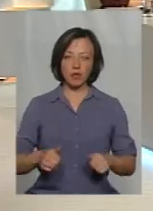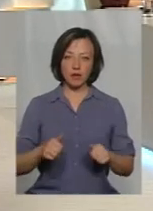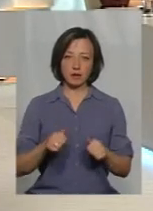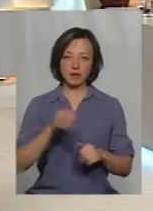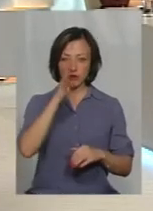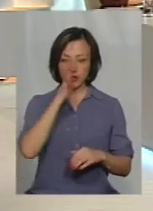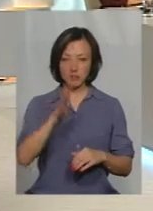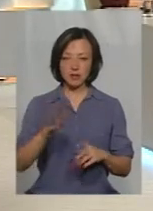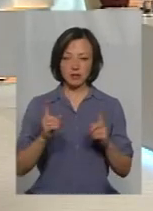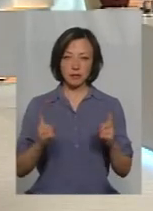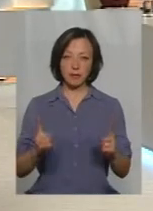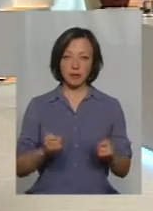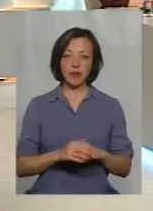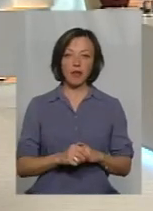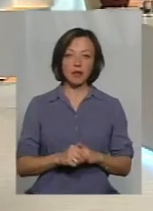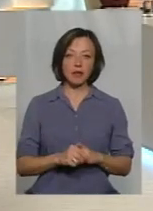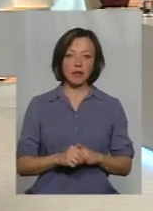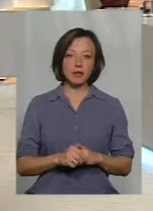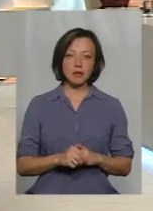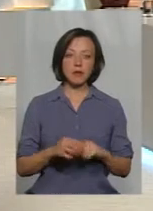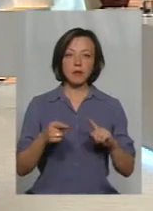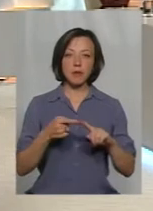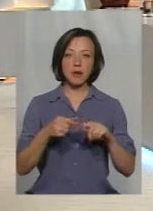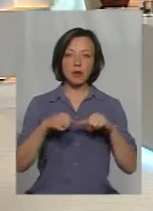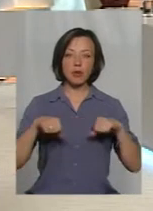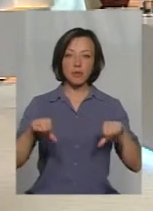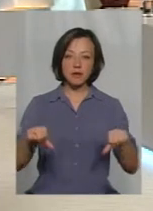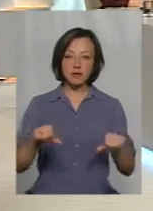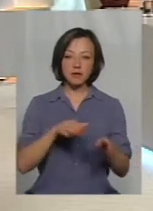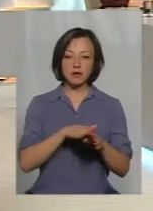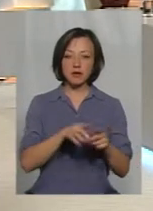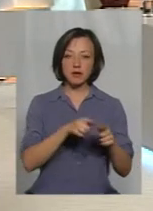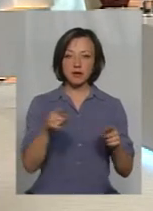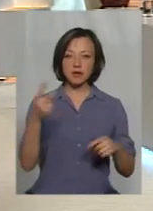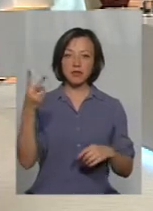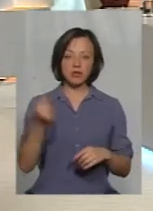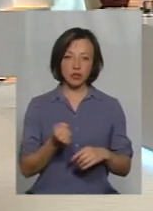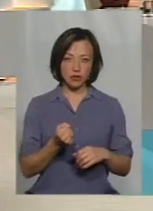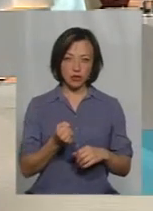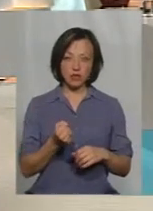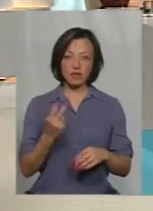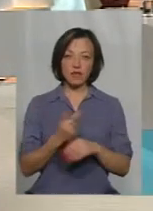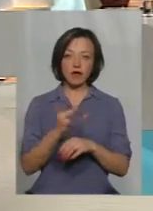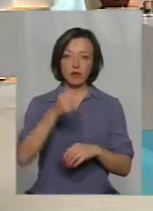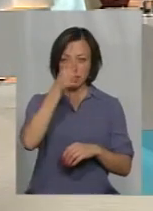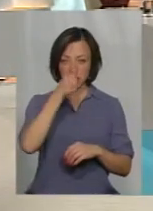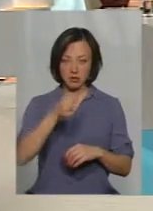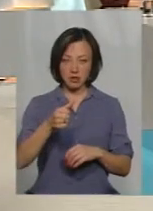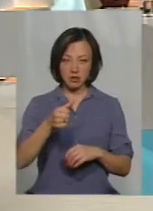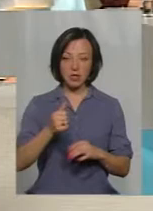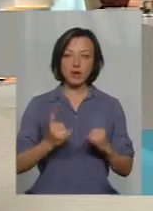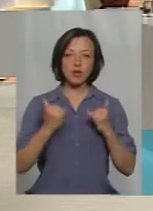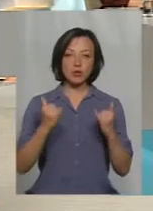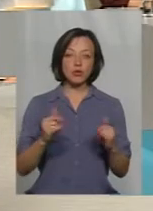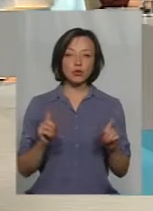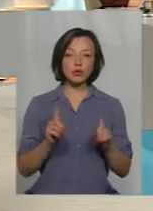Чотири місця? Ну, по-перше, засідання комісії добувається на протязі двох тижнів, два рази на місяць. Для